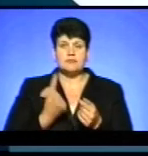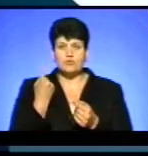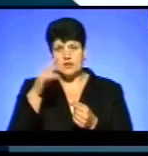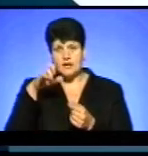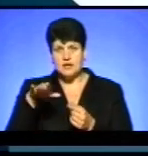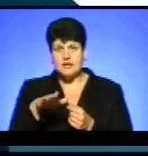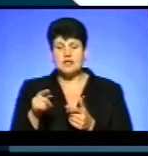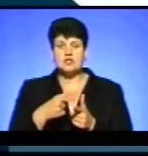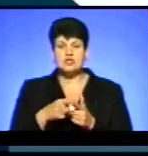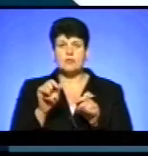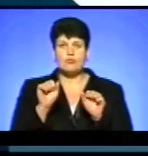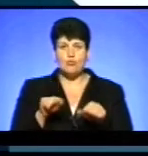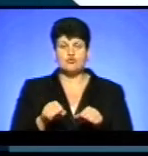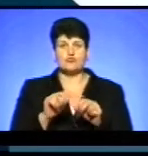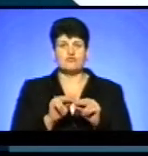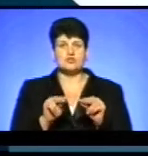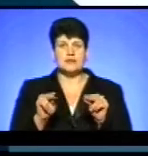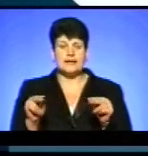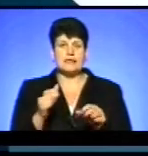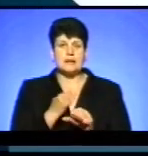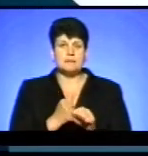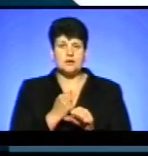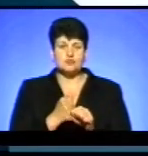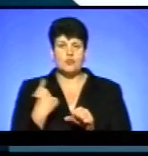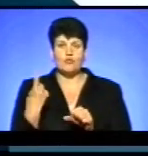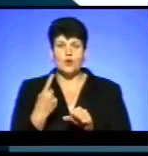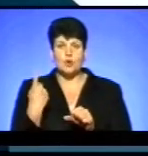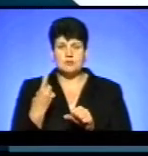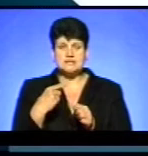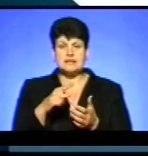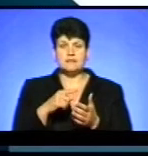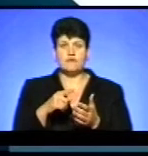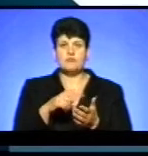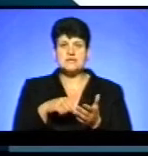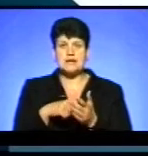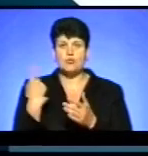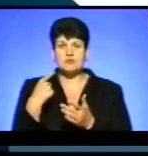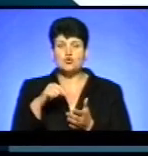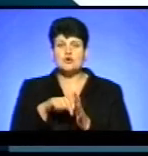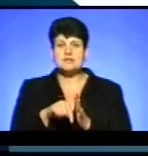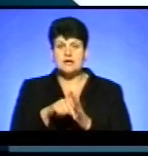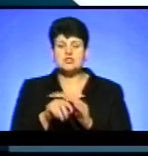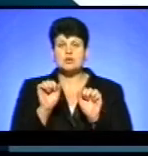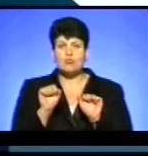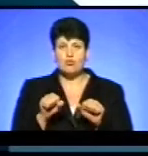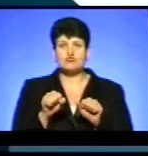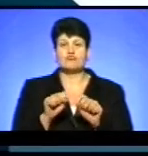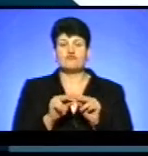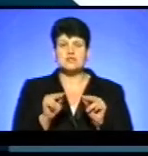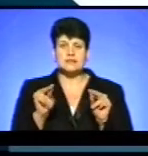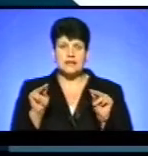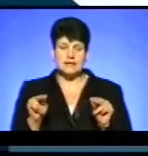і чи можуть вчителі, наприклад, які працюють в містах обласного значення, чи можуть вчителі